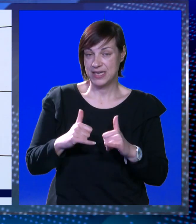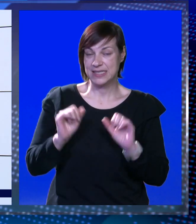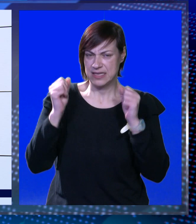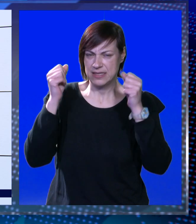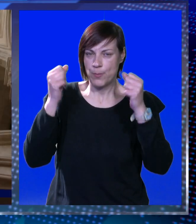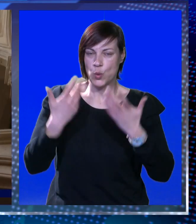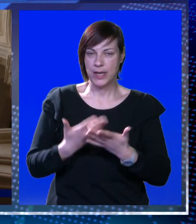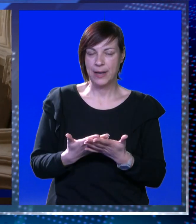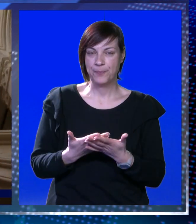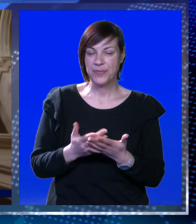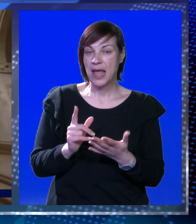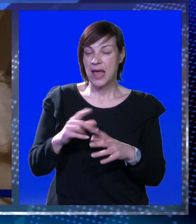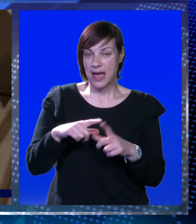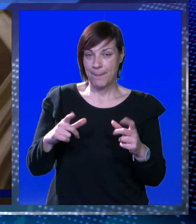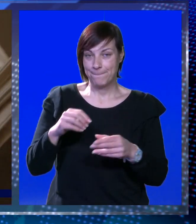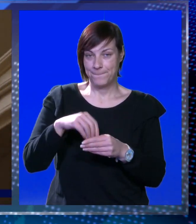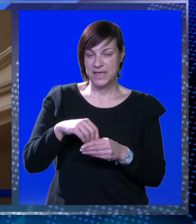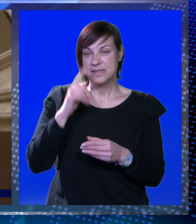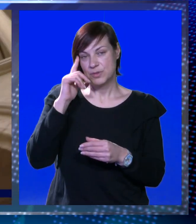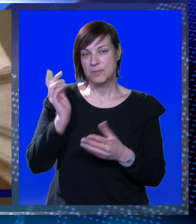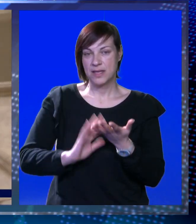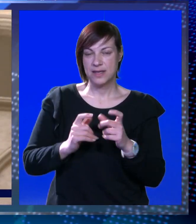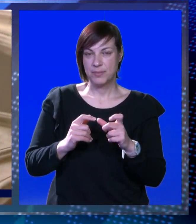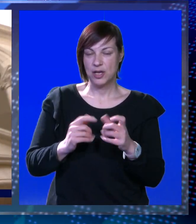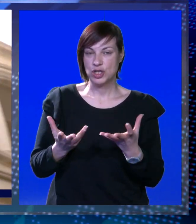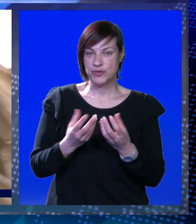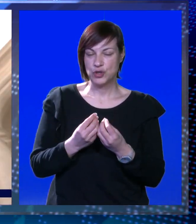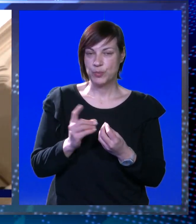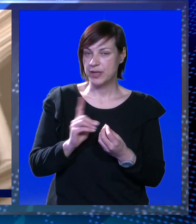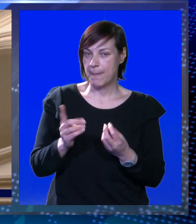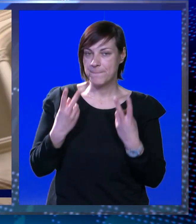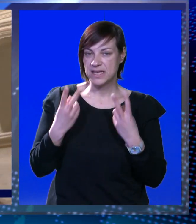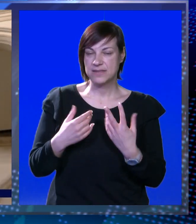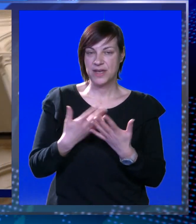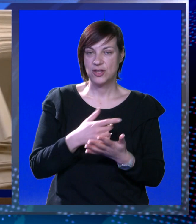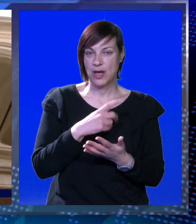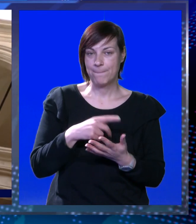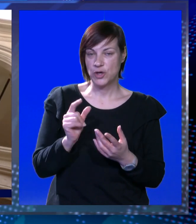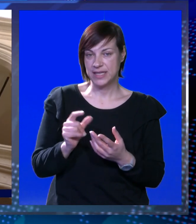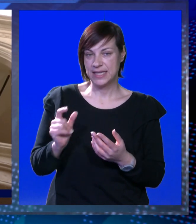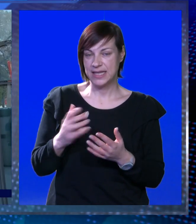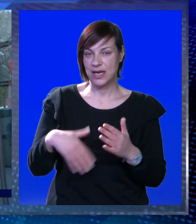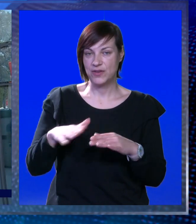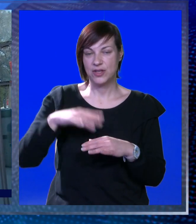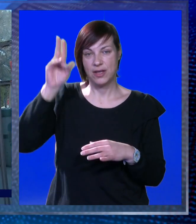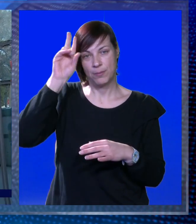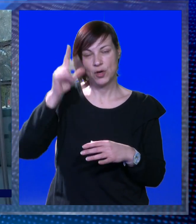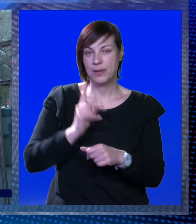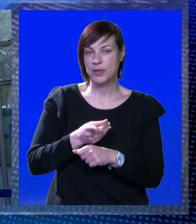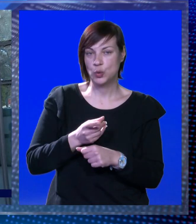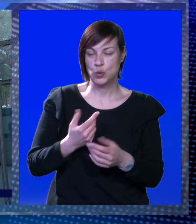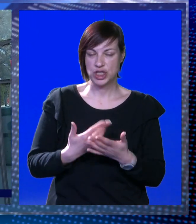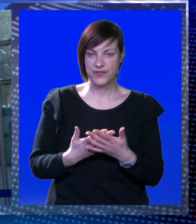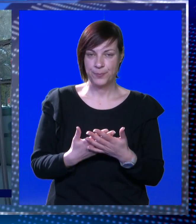isti koji se bune i danas. Anonimno pismo kao takvo, smatra Milošević, u potpunosti je bezvrijedno, a pojedini dijelovi, dode, mogli bi